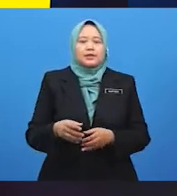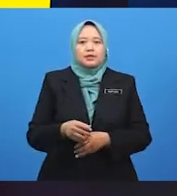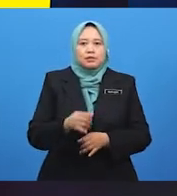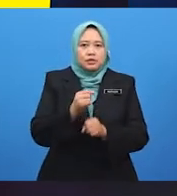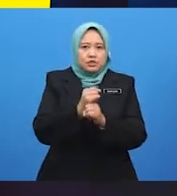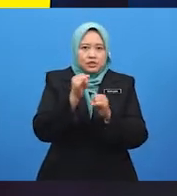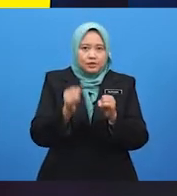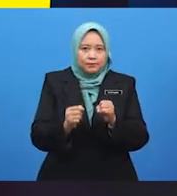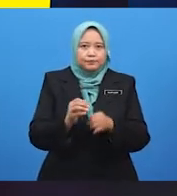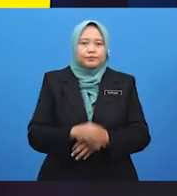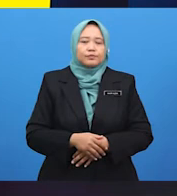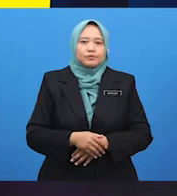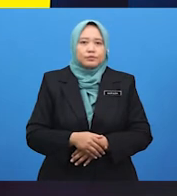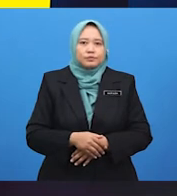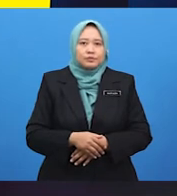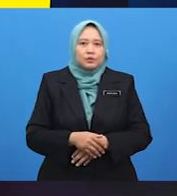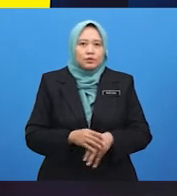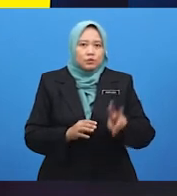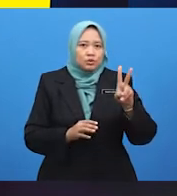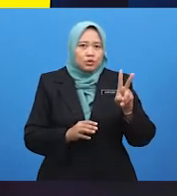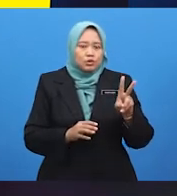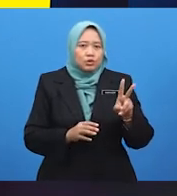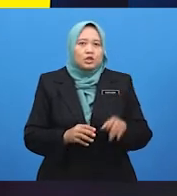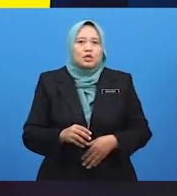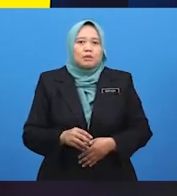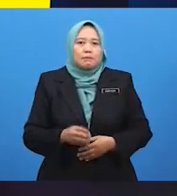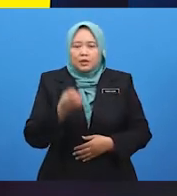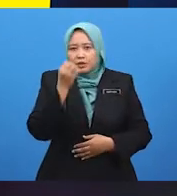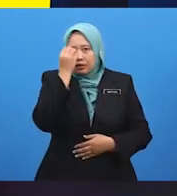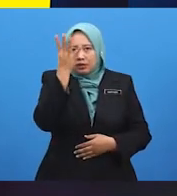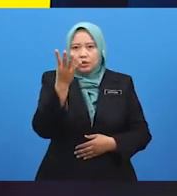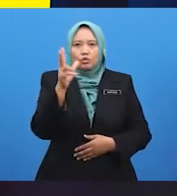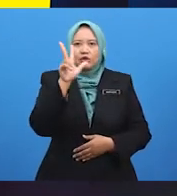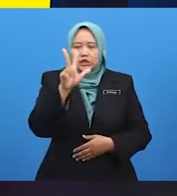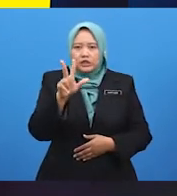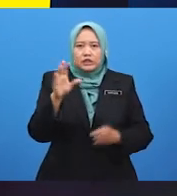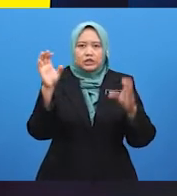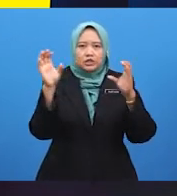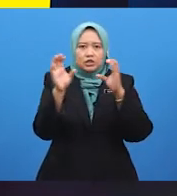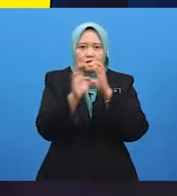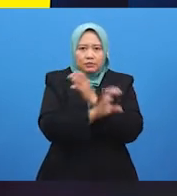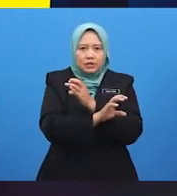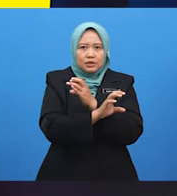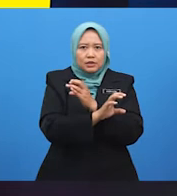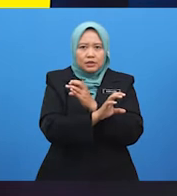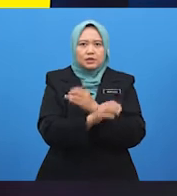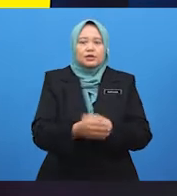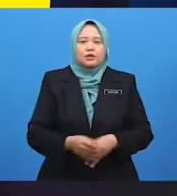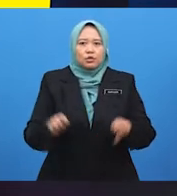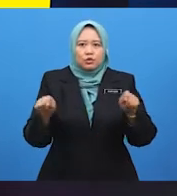berani terhadap jiran, menyatakan tiga kepentingan bersikap berani terhadap jiran,